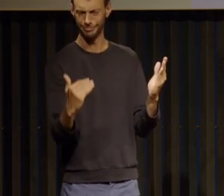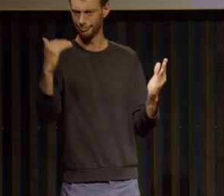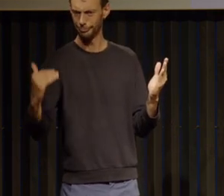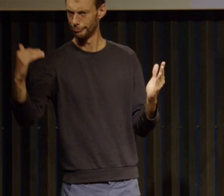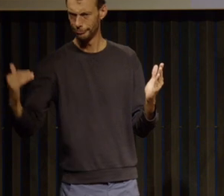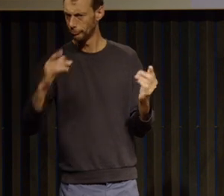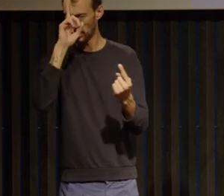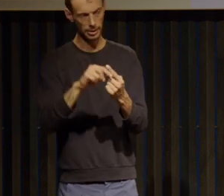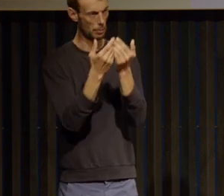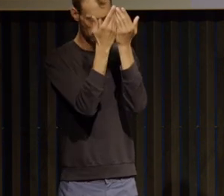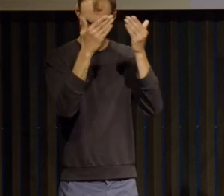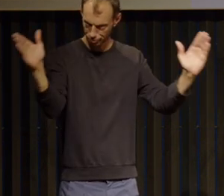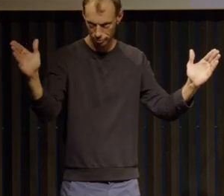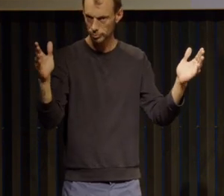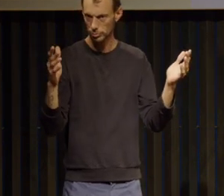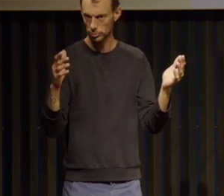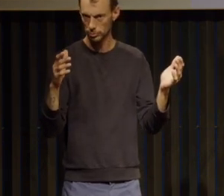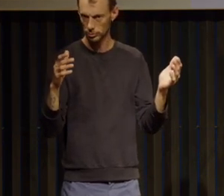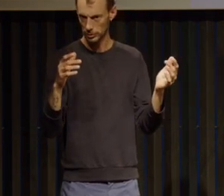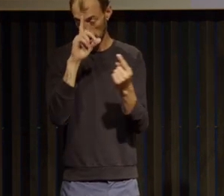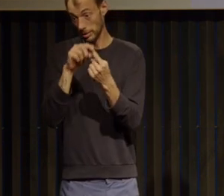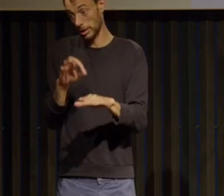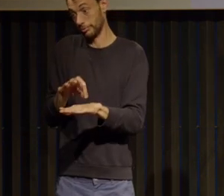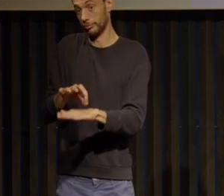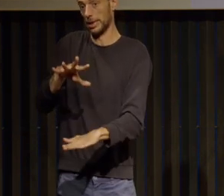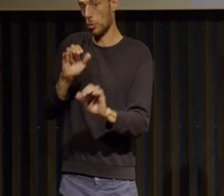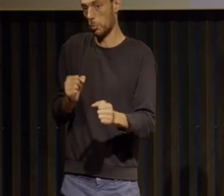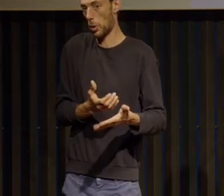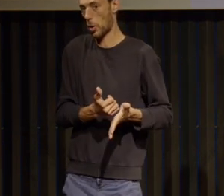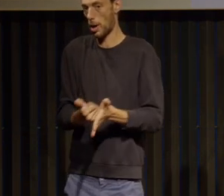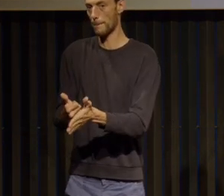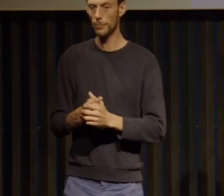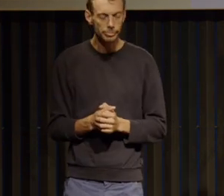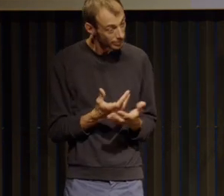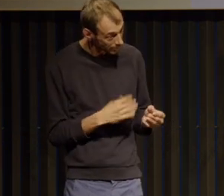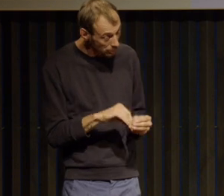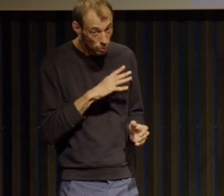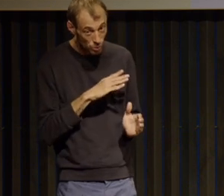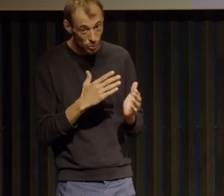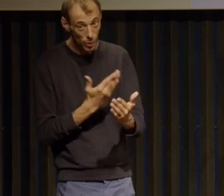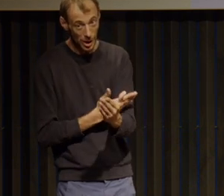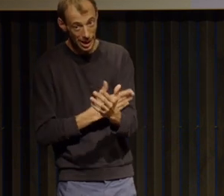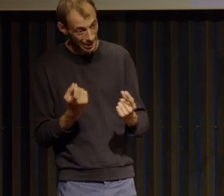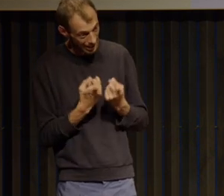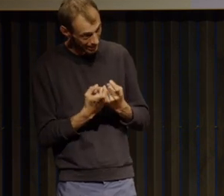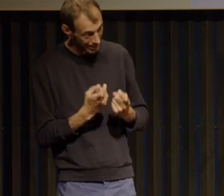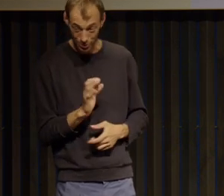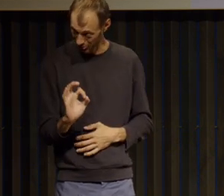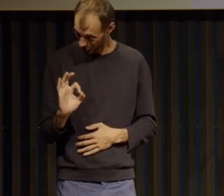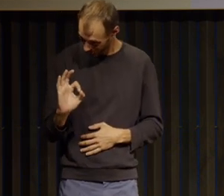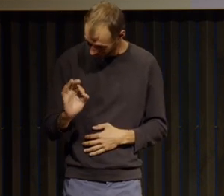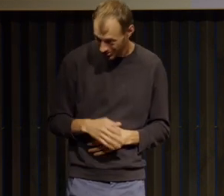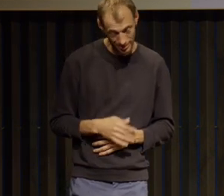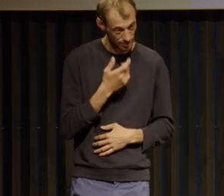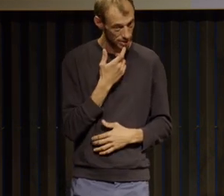vraiment aider dans la guérison il y a aussi un guide un cahier d'exercice qui accompagne tout au long du